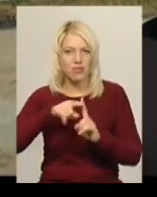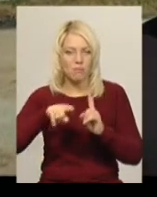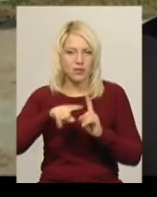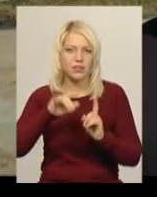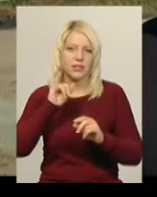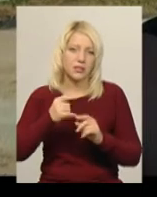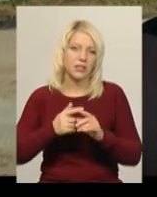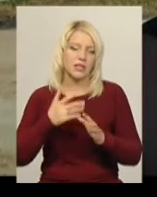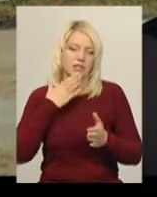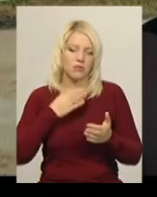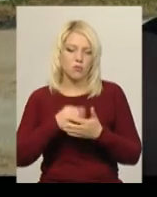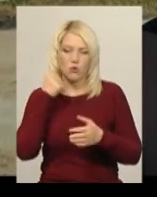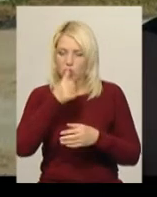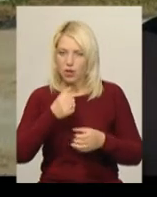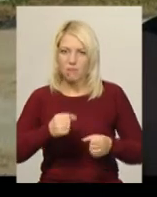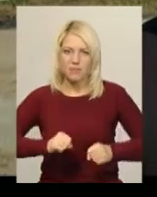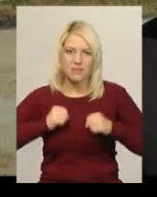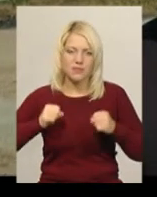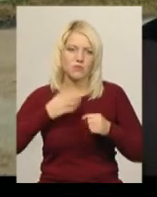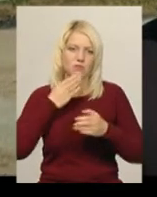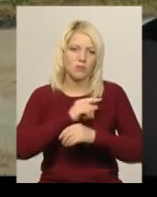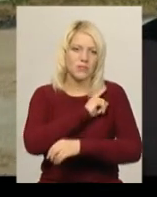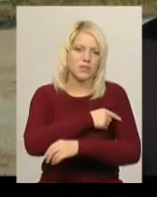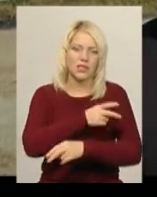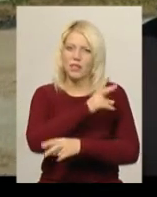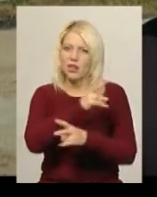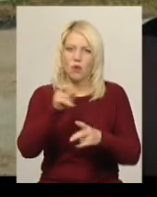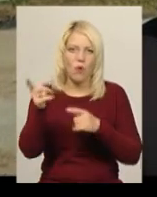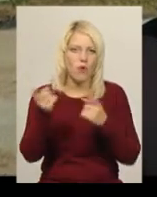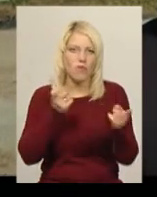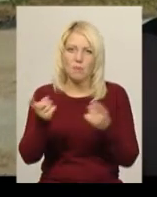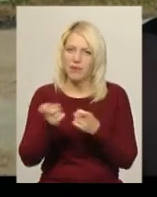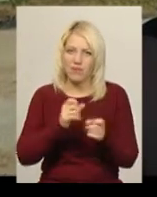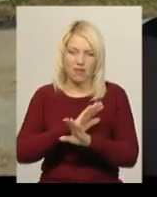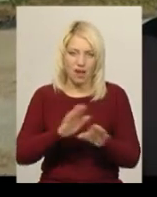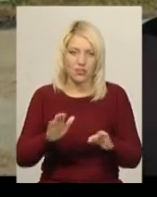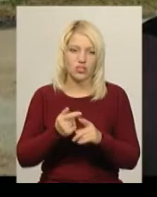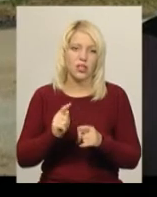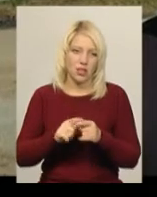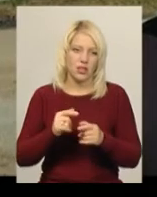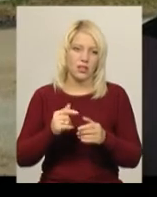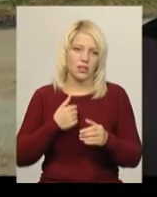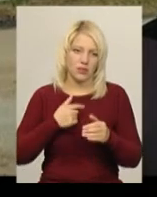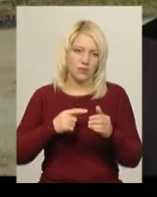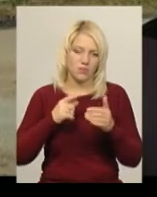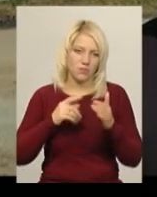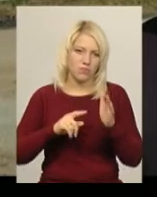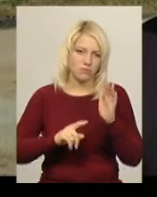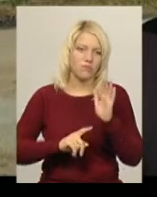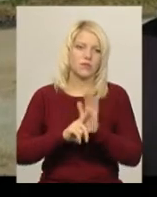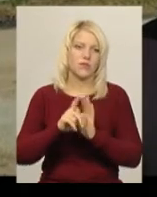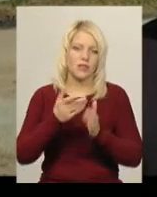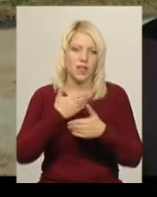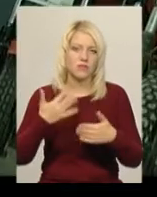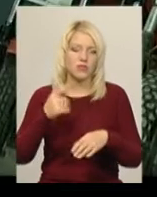року своїми силами абсолютно, нікого не привлікаючи. На нас почали настраюватися, це вже плюс, нас